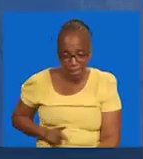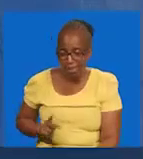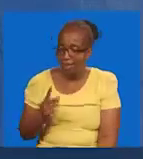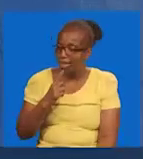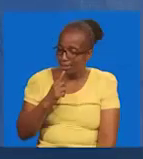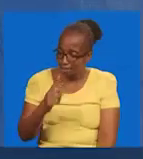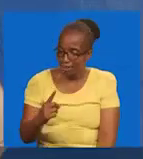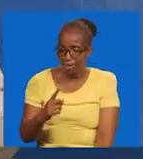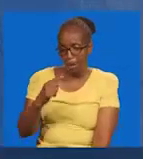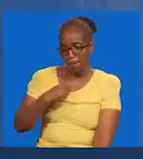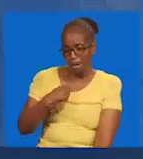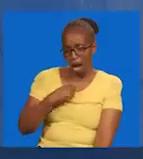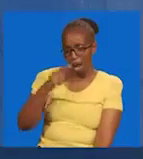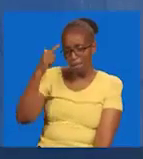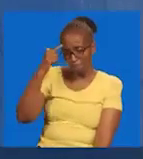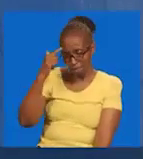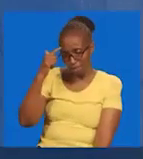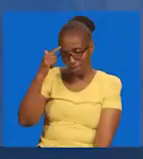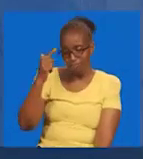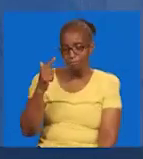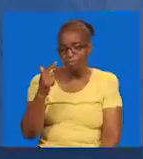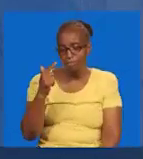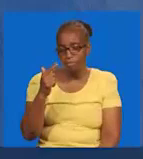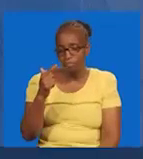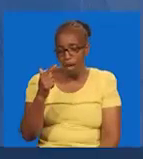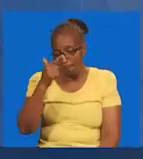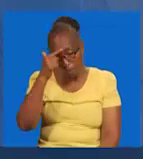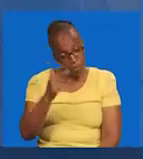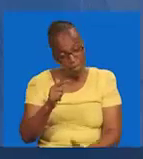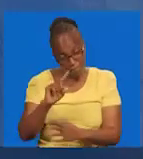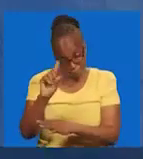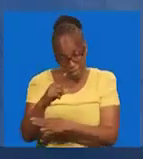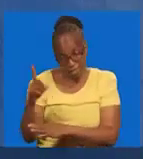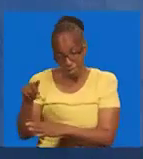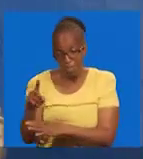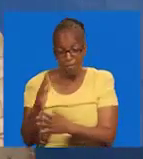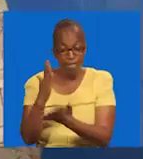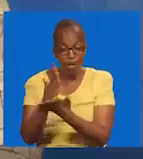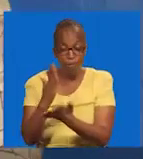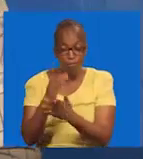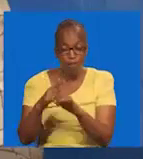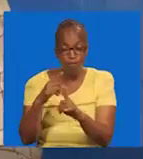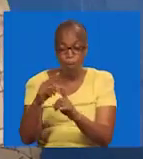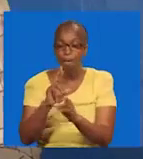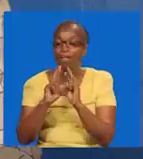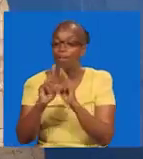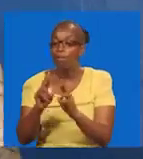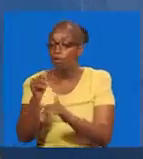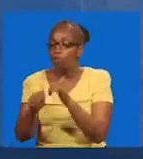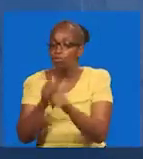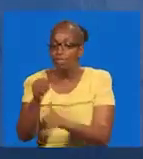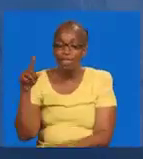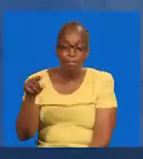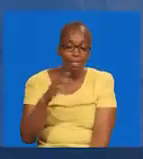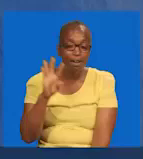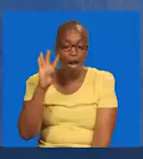sema. Mimi kufikiria kwangu. Sababu. Walikoni famu. Kwa kile walicho kisikia. Mimi